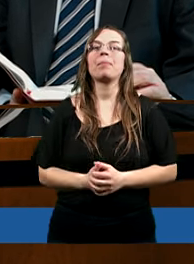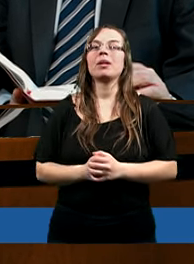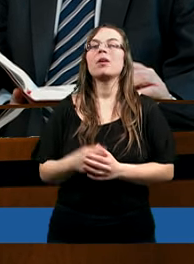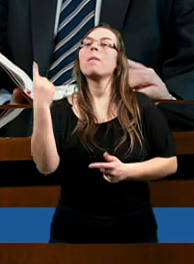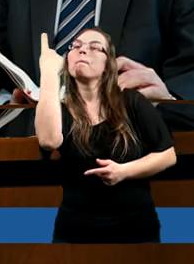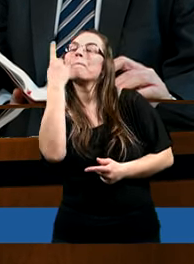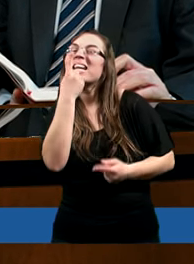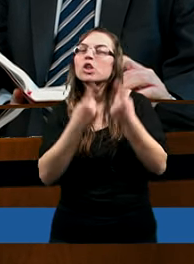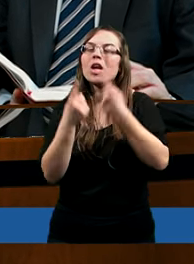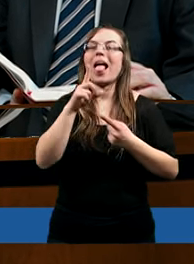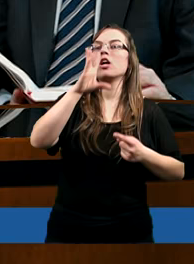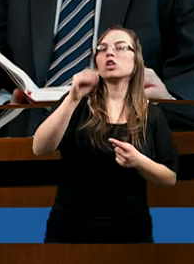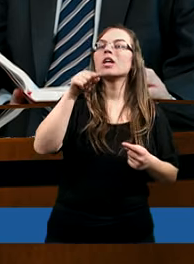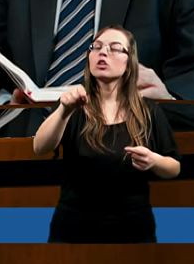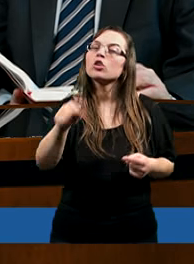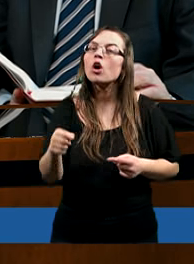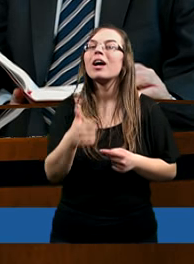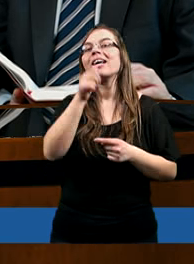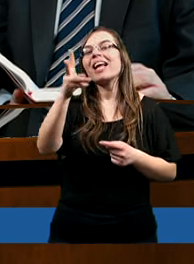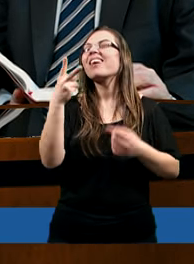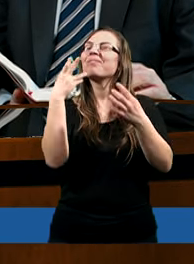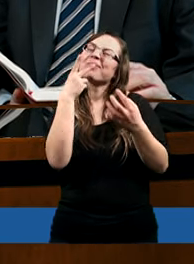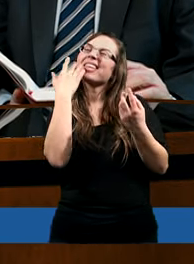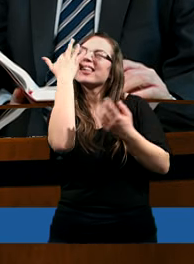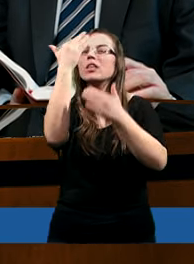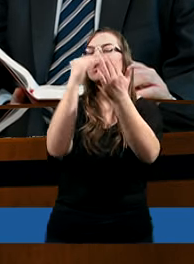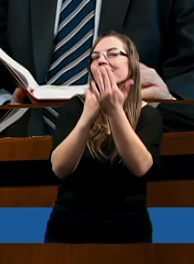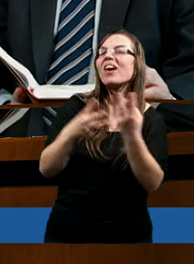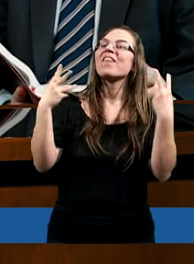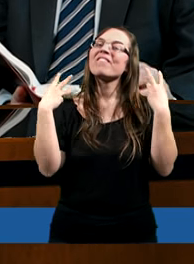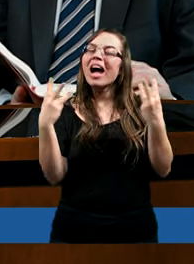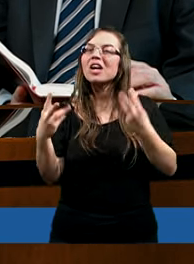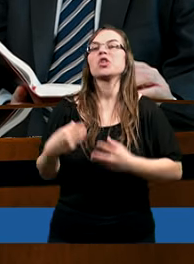Myślę, że to jedna z kilku najważniejszych,